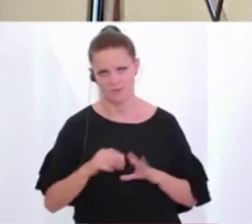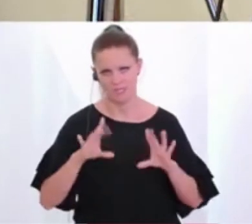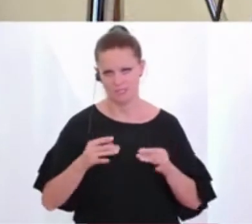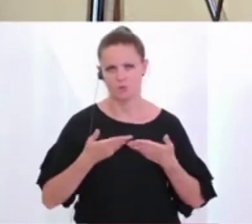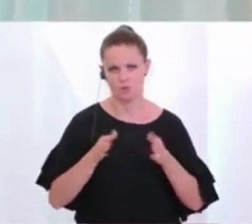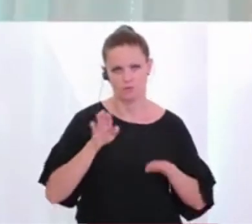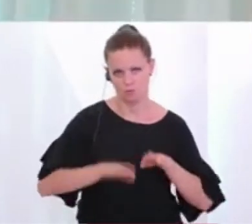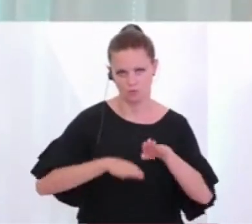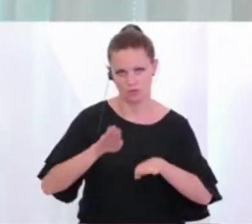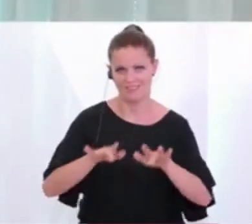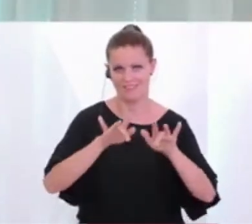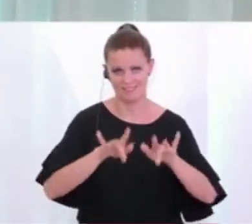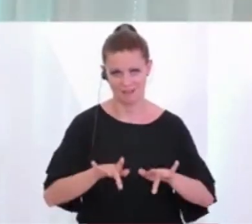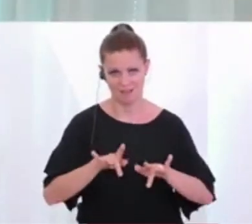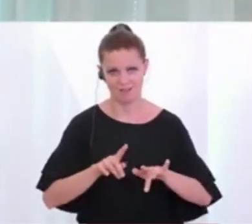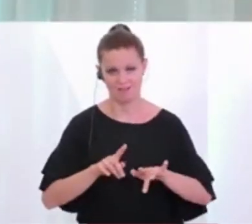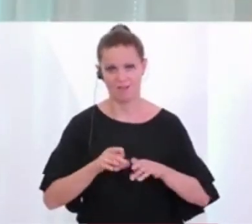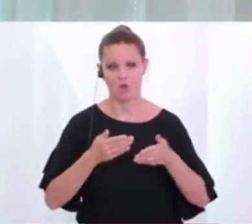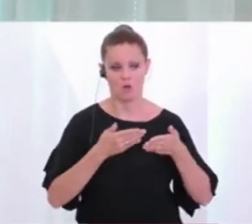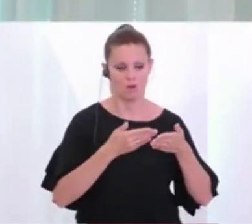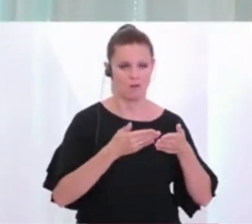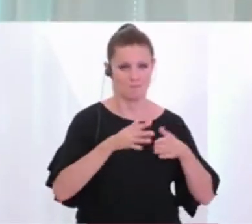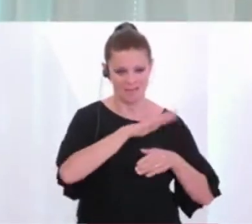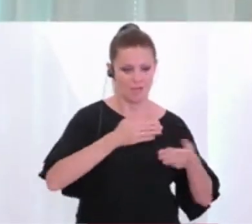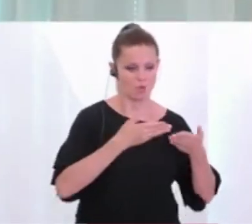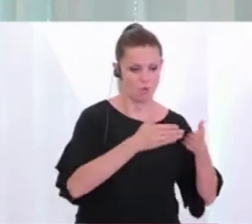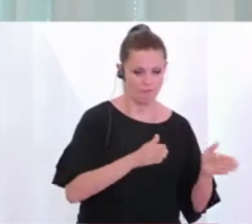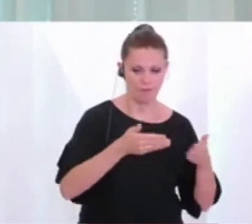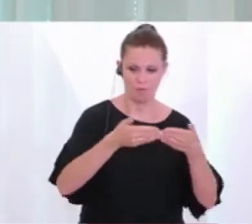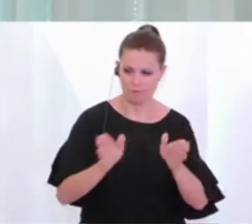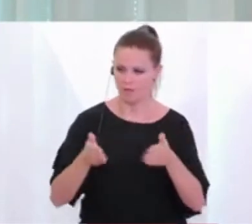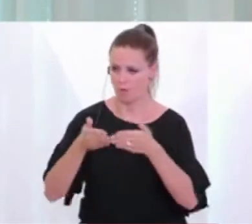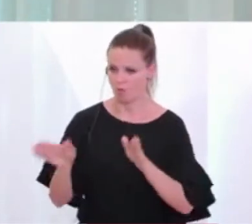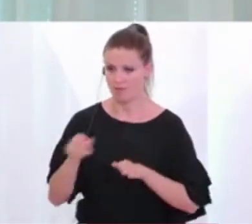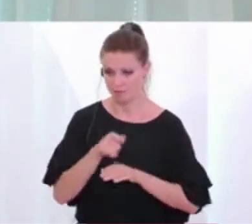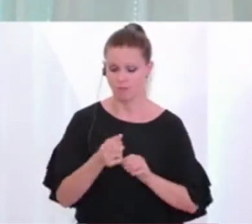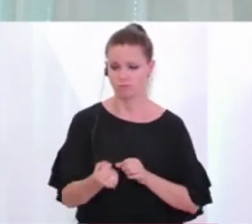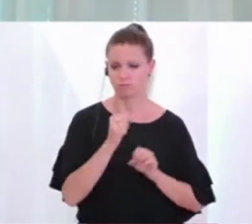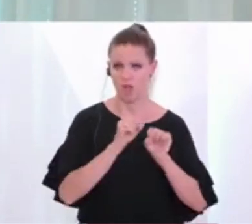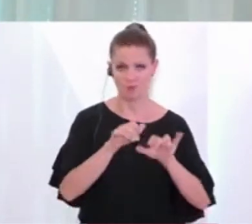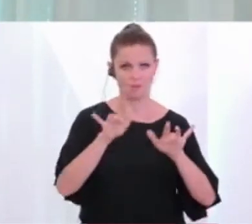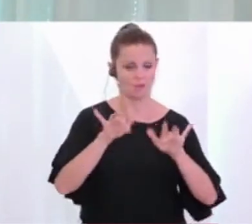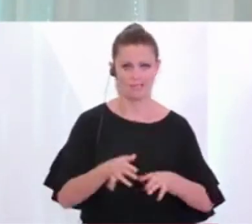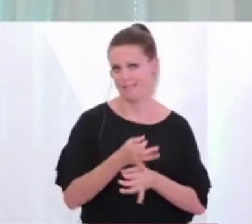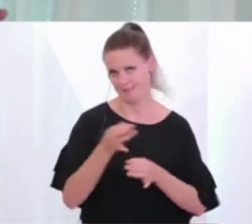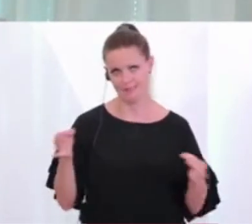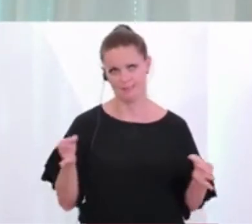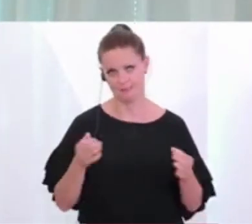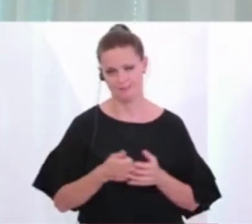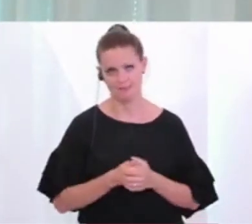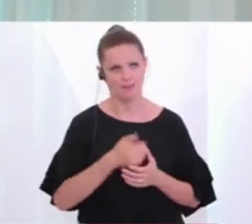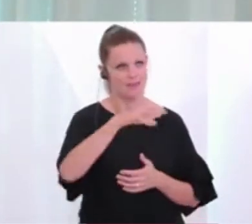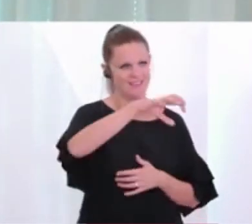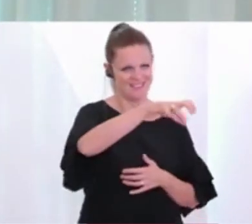Öffnungsschritten in diesem jeweils geöffneten Bereich es zu massiveren Auswirkungen gekommen ist. Sondern es sind